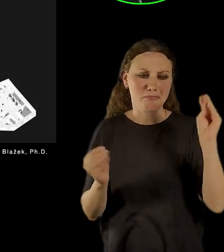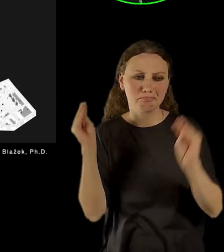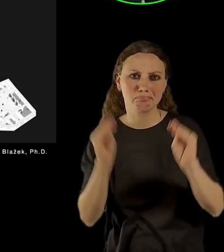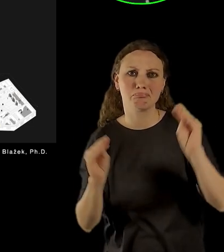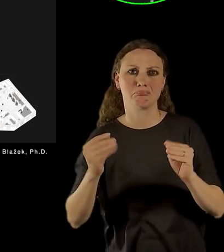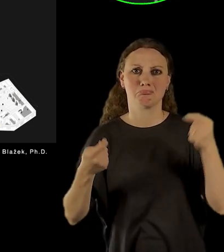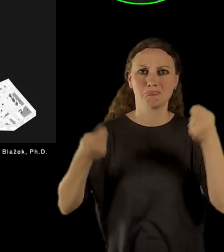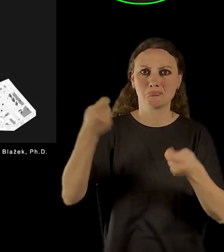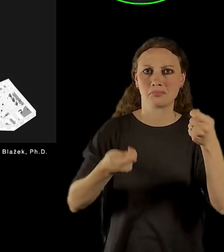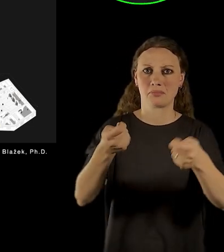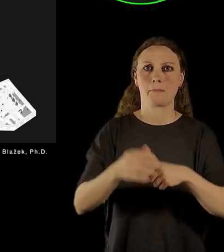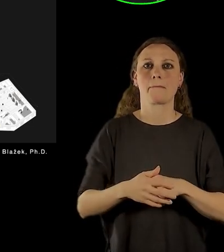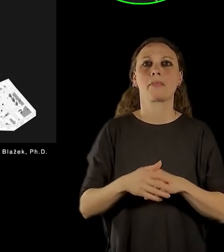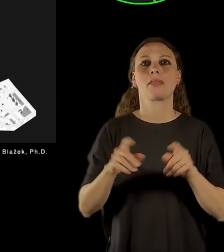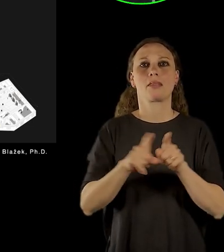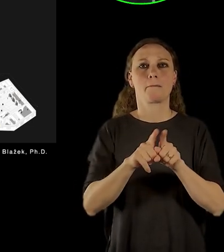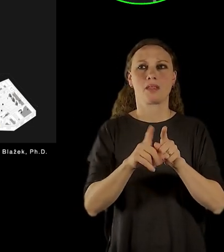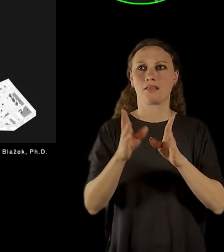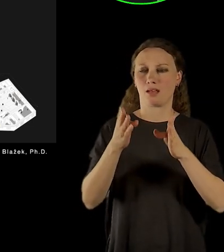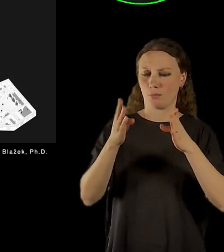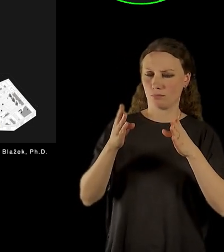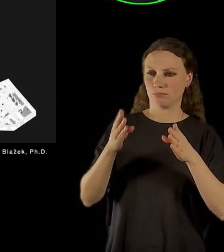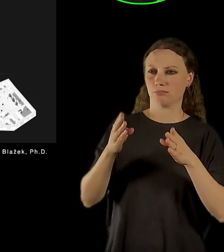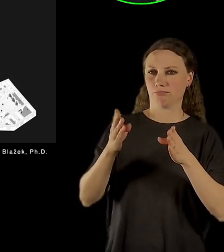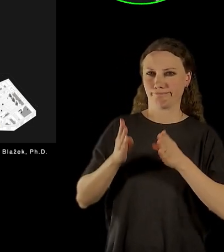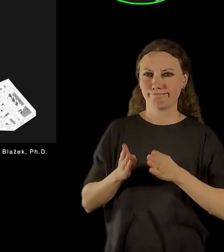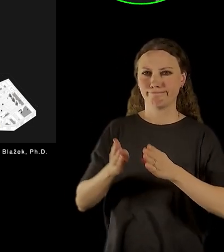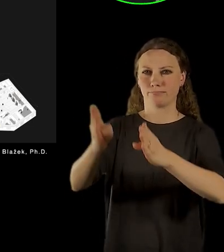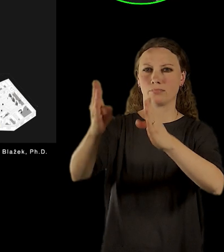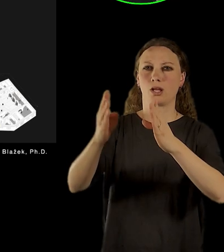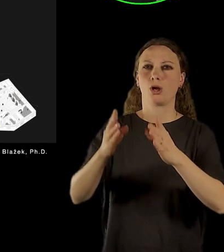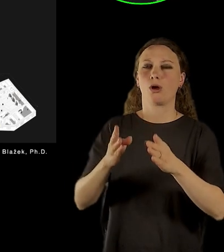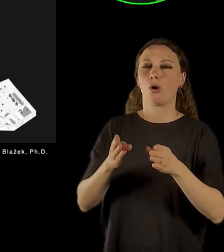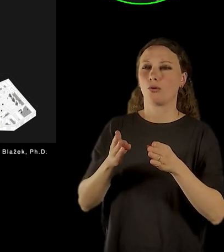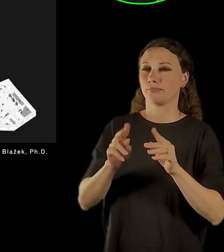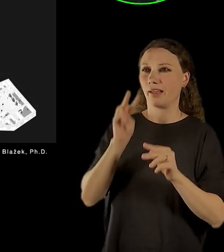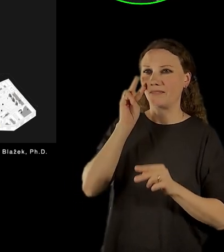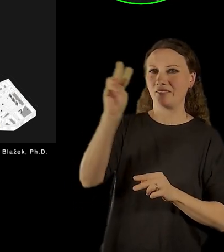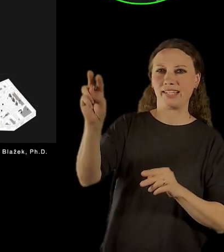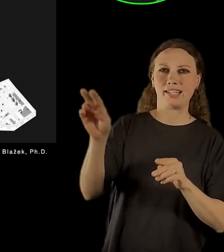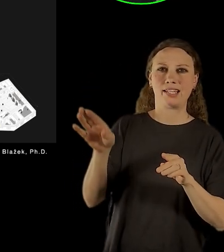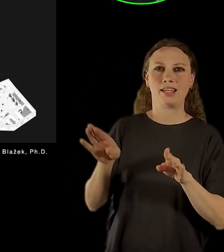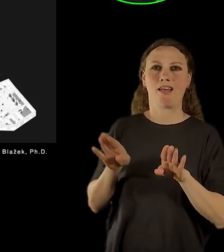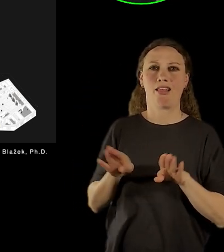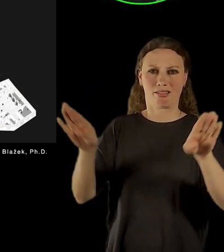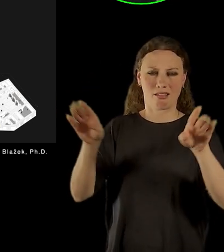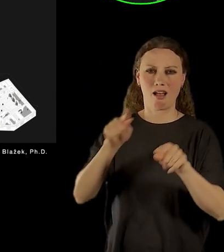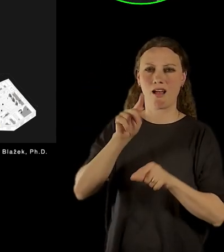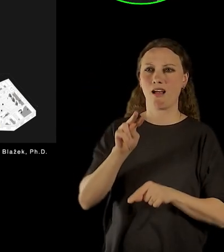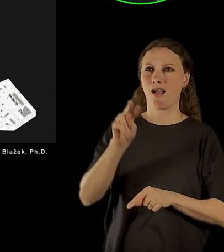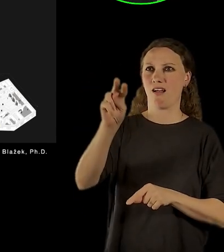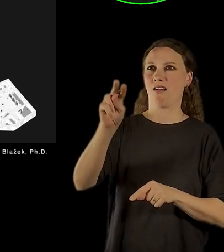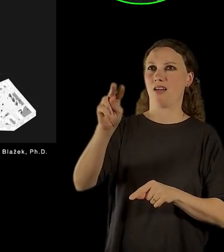končí největší socha Stalina a je to zároveň možnost také využít skutečně